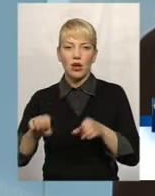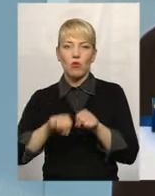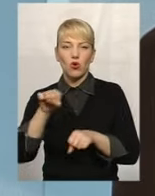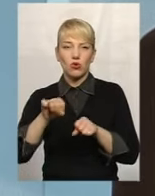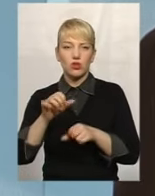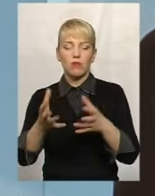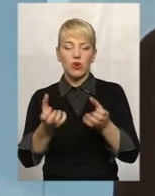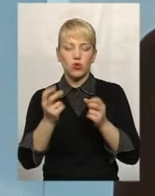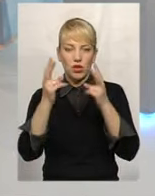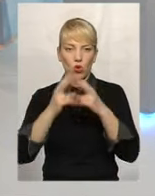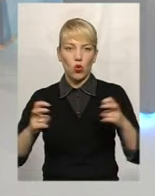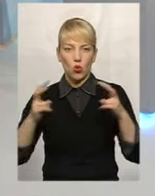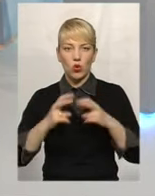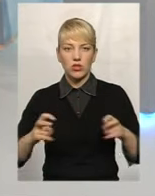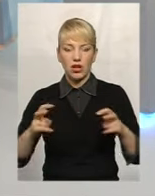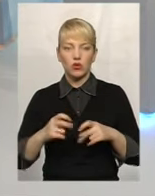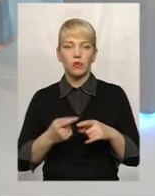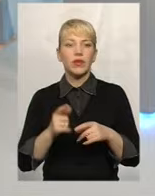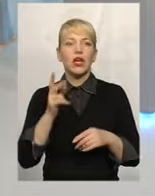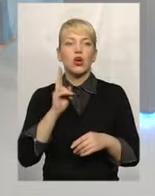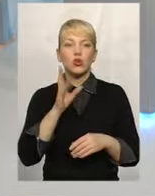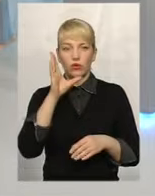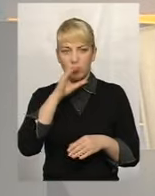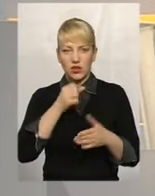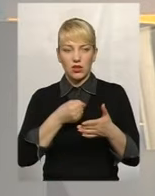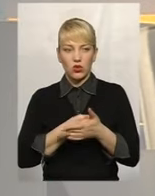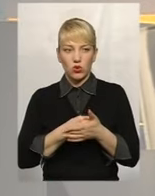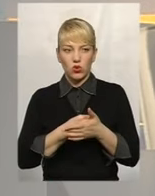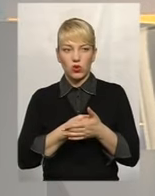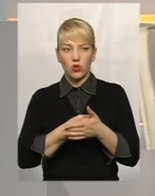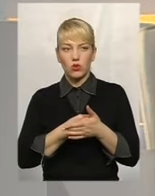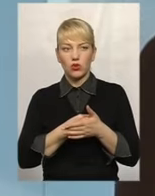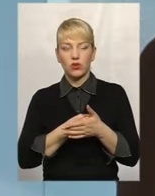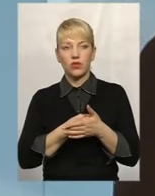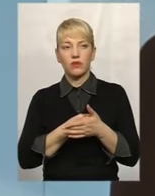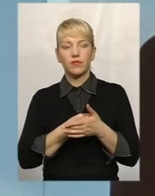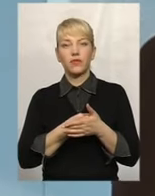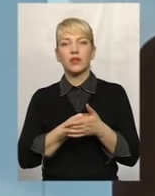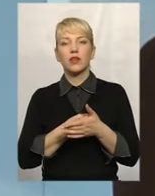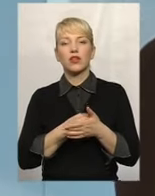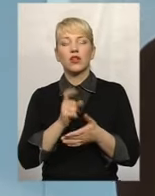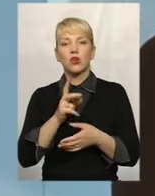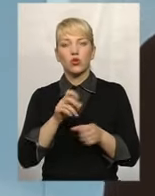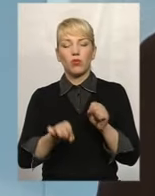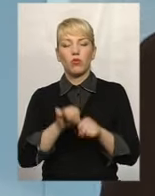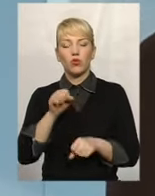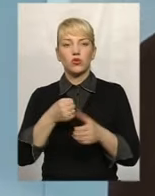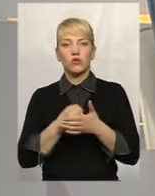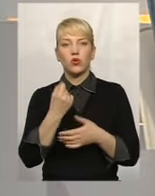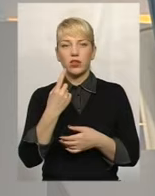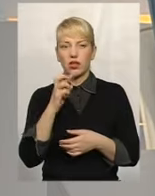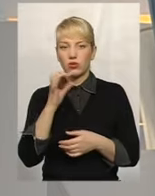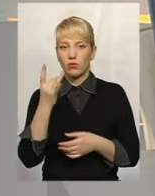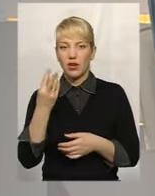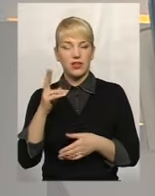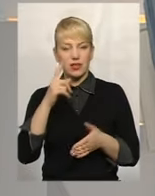до розгляду. Тобто, хто порушив до 11 березня, вони не